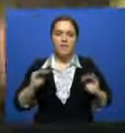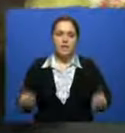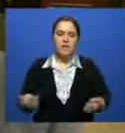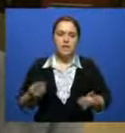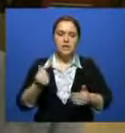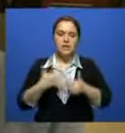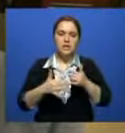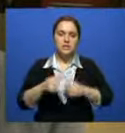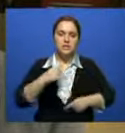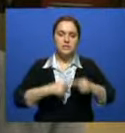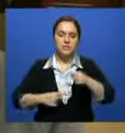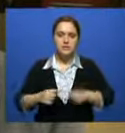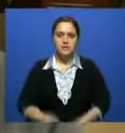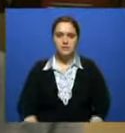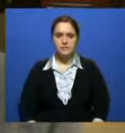среднего бизнеса.